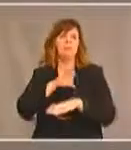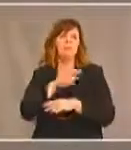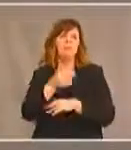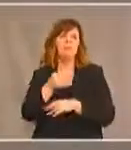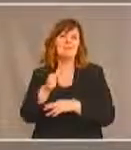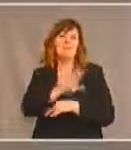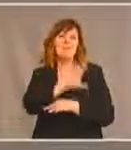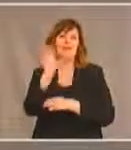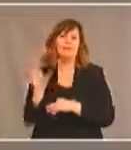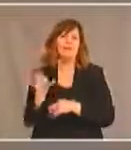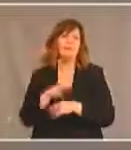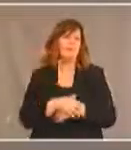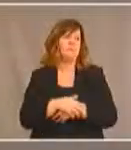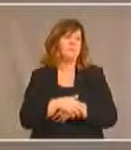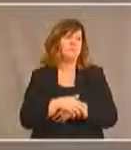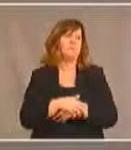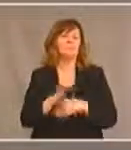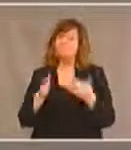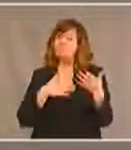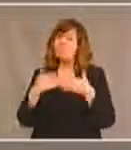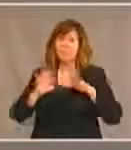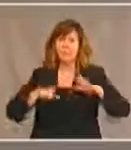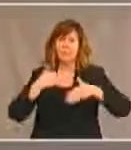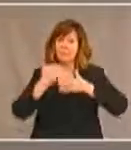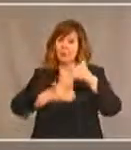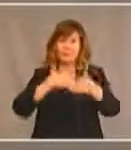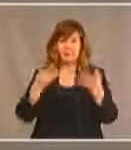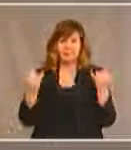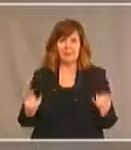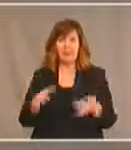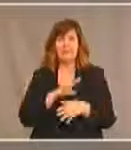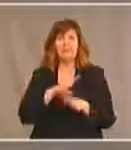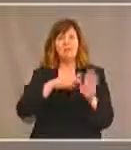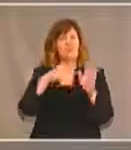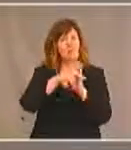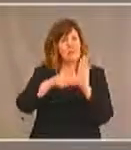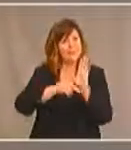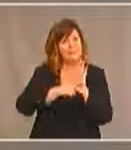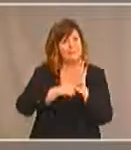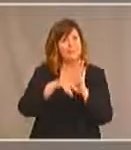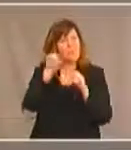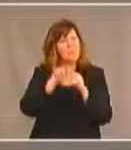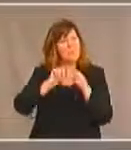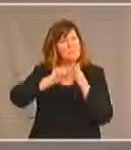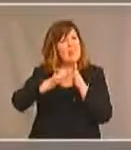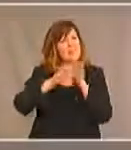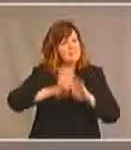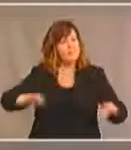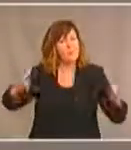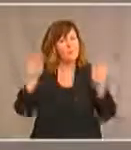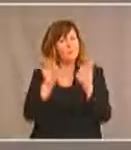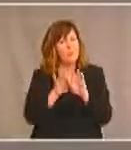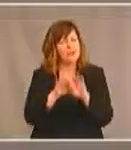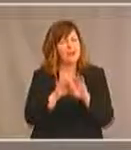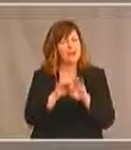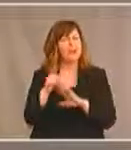Indépendamment de notre façon de procéder maintenant, il y a un principe clé qui est très important et qui est